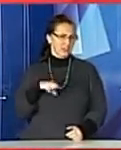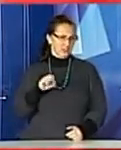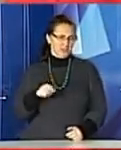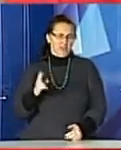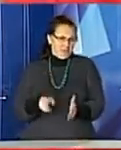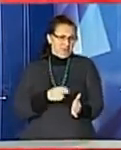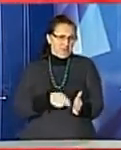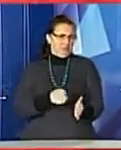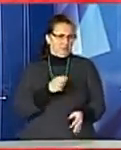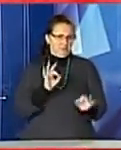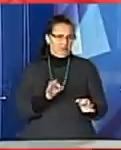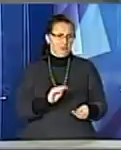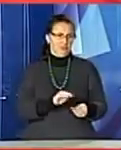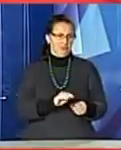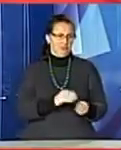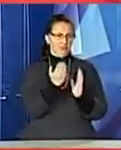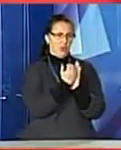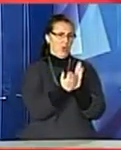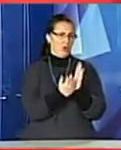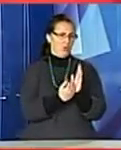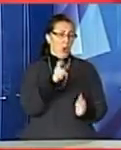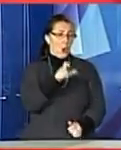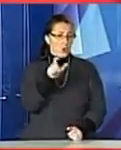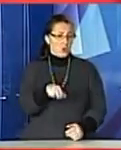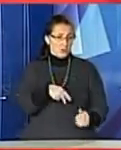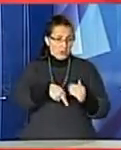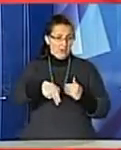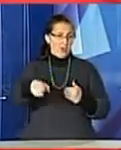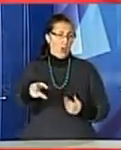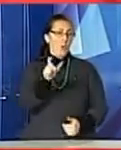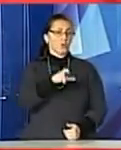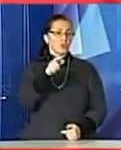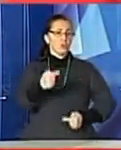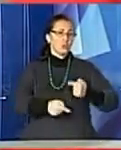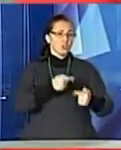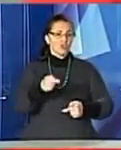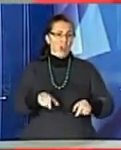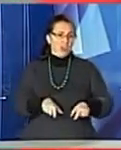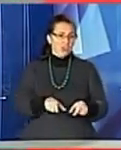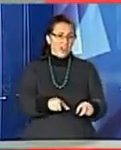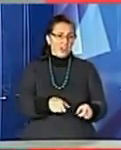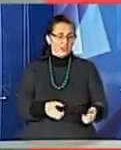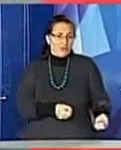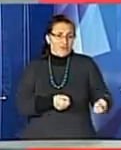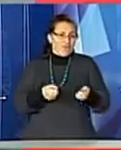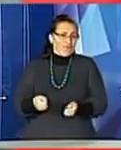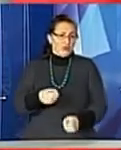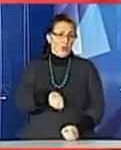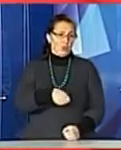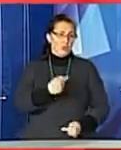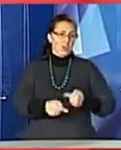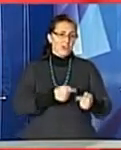поїзди ходять за розкладом. Людей випускають, люди через рейси носять сумки, через колії